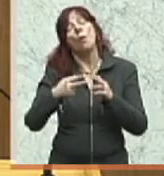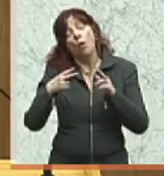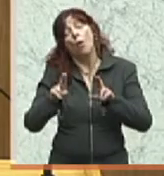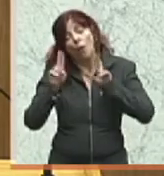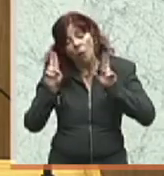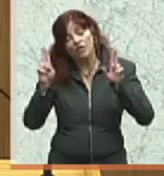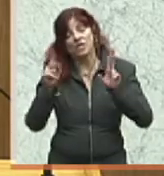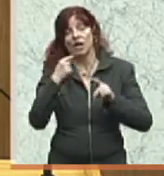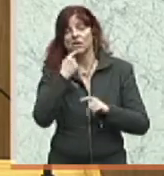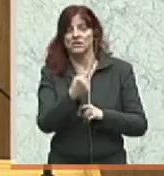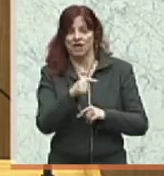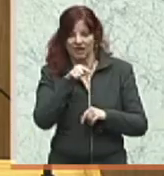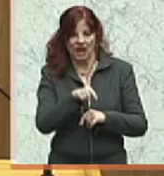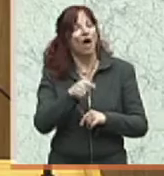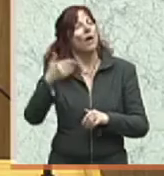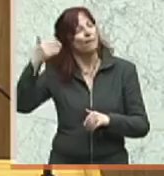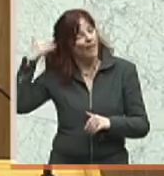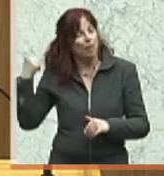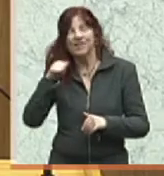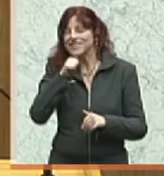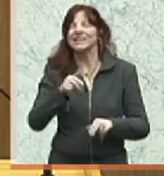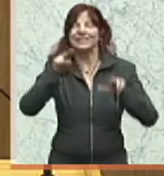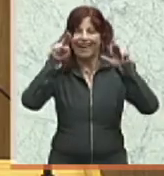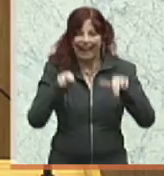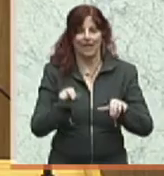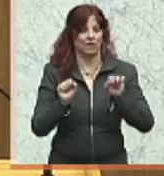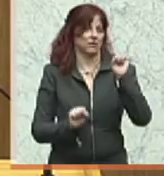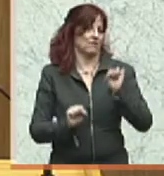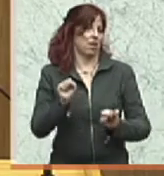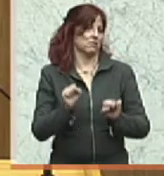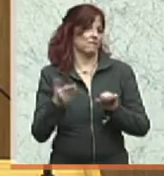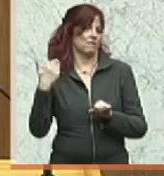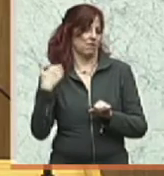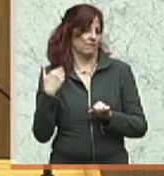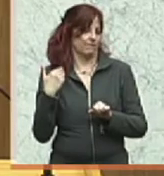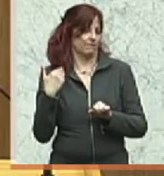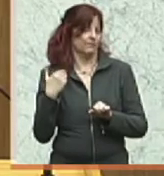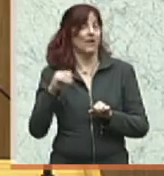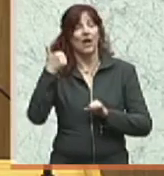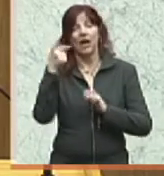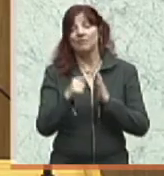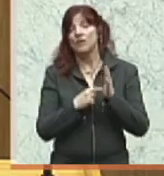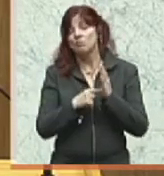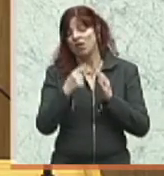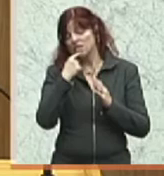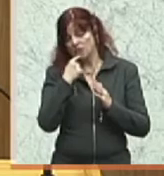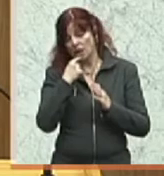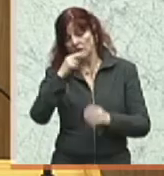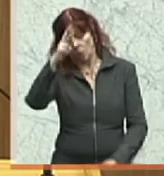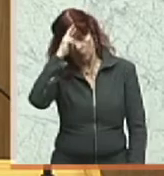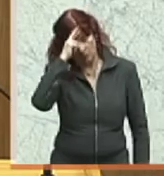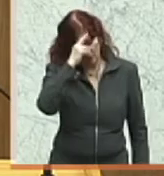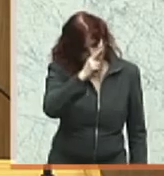Unrechtsklausel mit drin. Erstmals sprechen wir Achtung aus jenen,